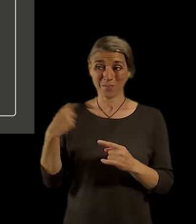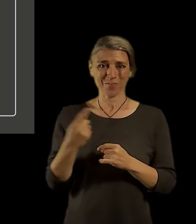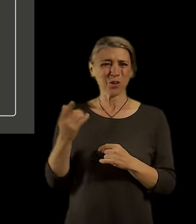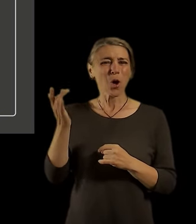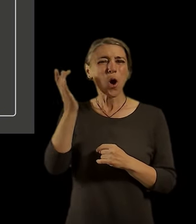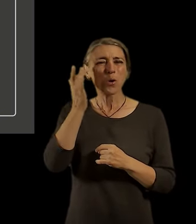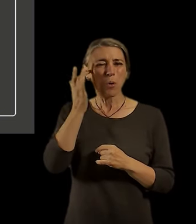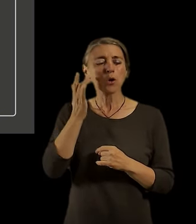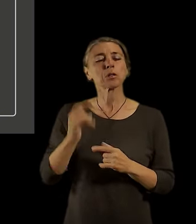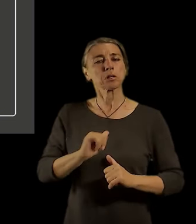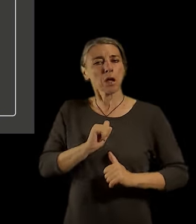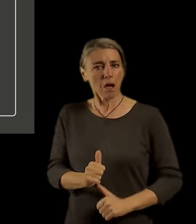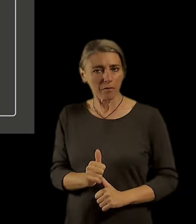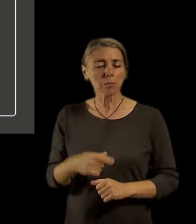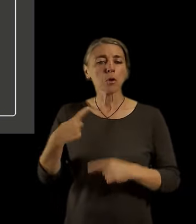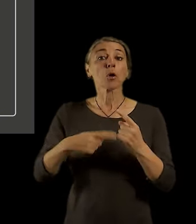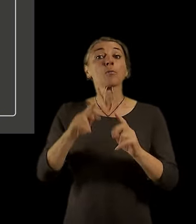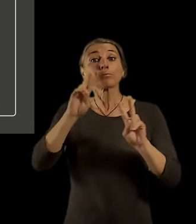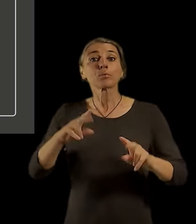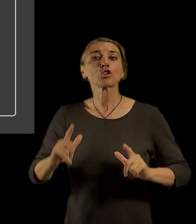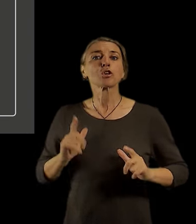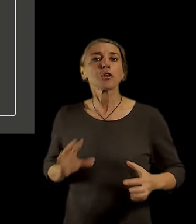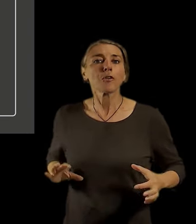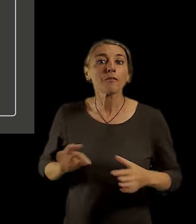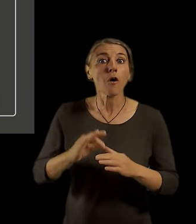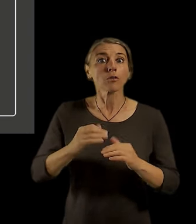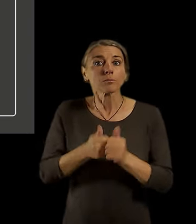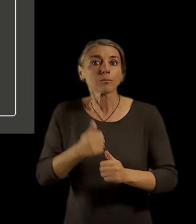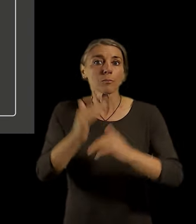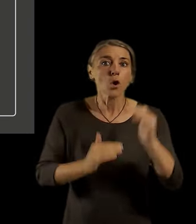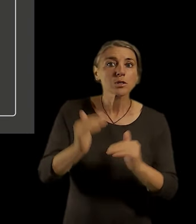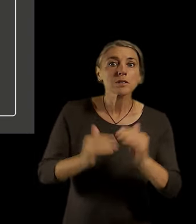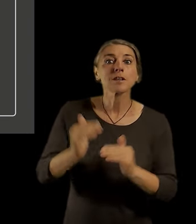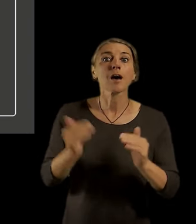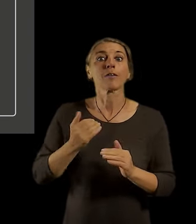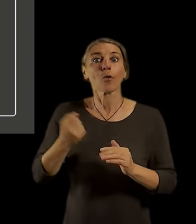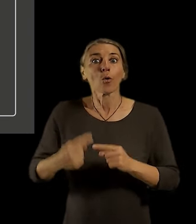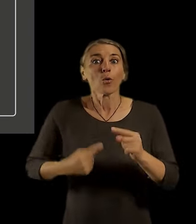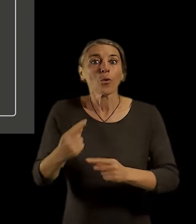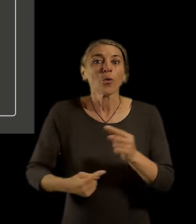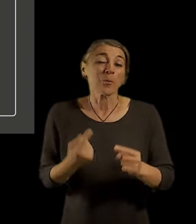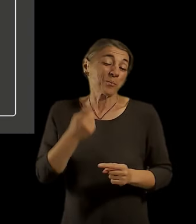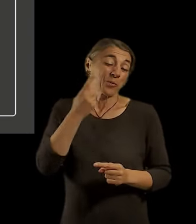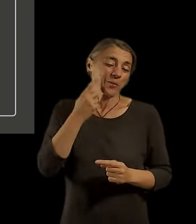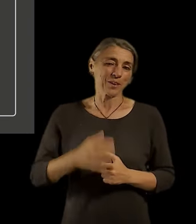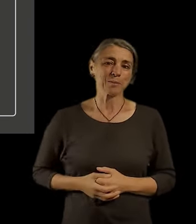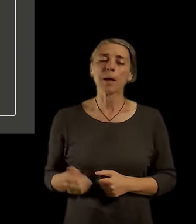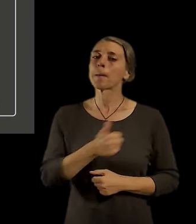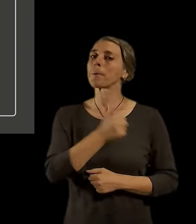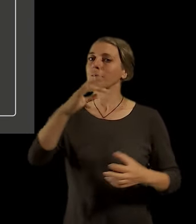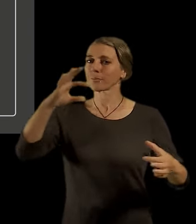jako implementovaly. Tak já bych chtěl říct, jaký to má vztah k územnímu plánu a říct několik